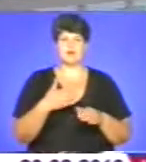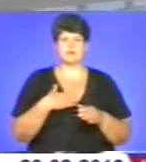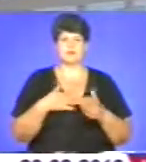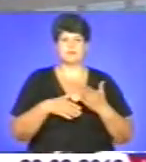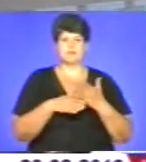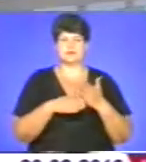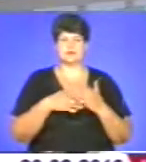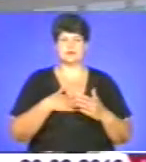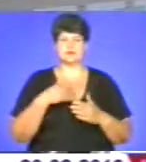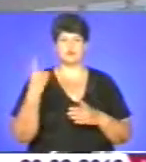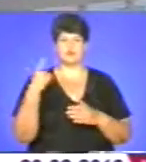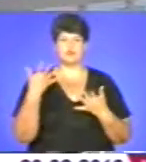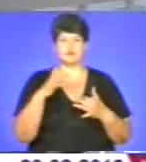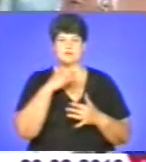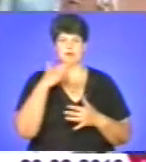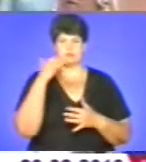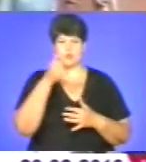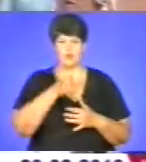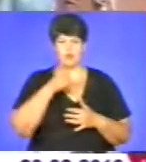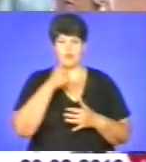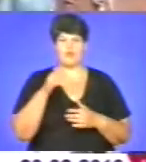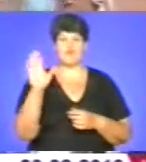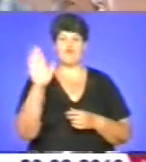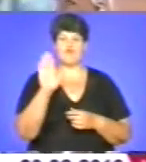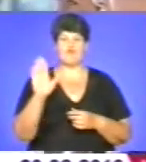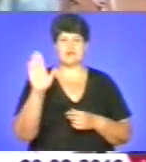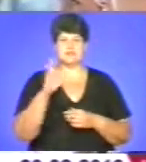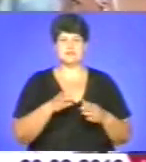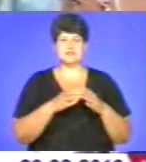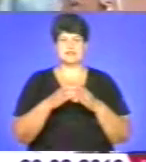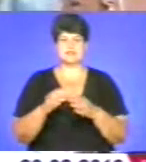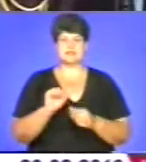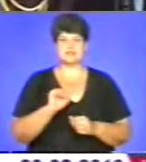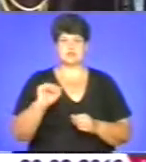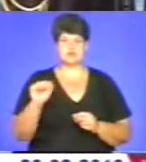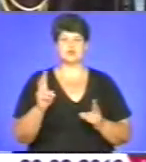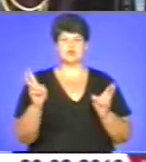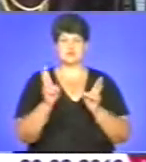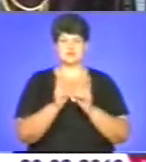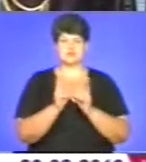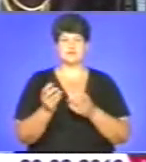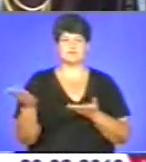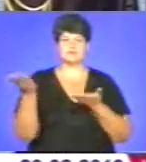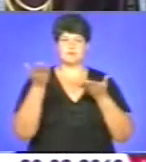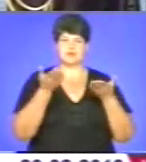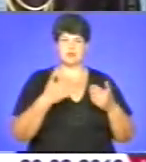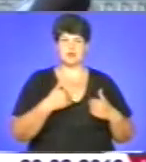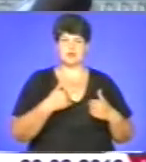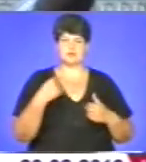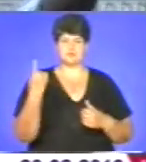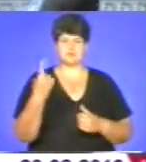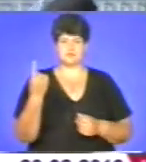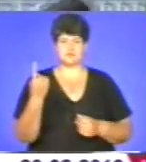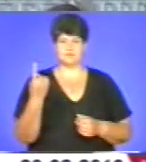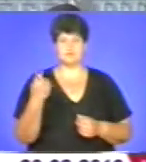область вже багато років. У вересні делегація з Севастополя із зустрічним візитом приїде у наш край. Ми